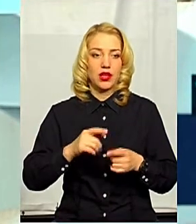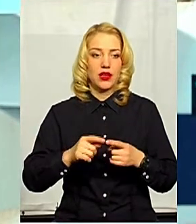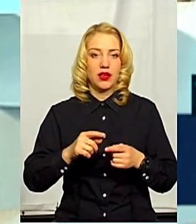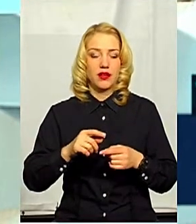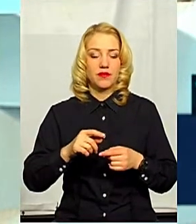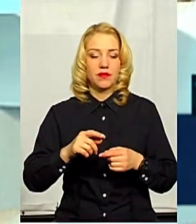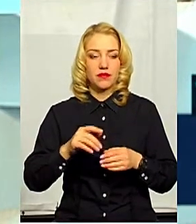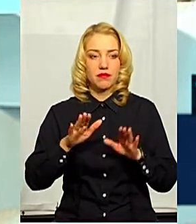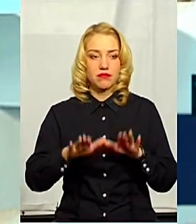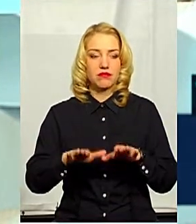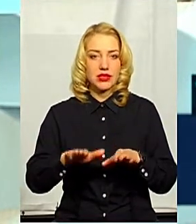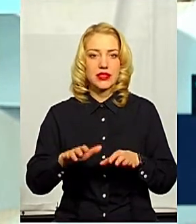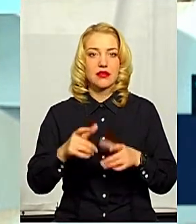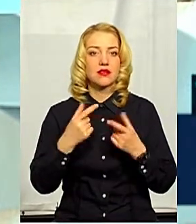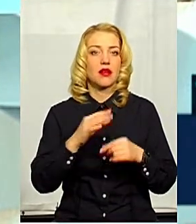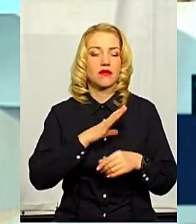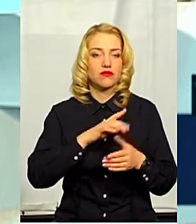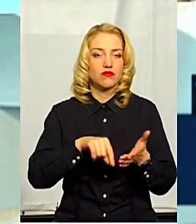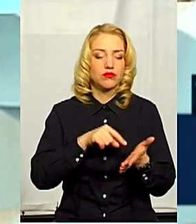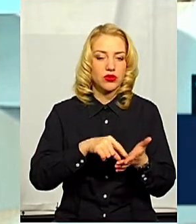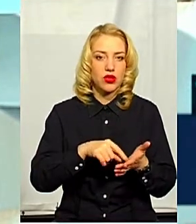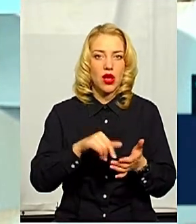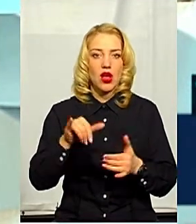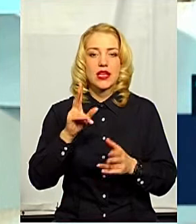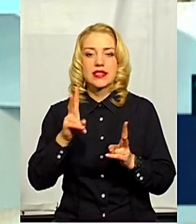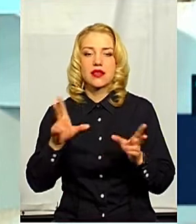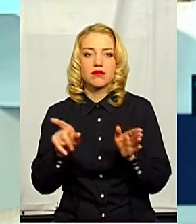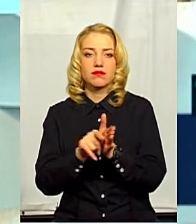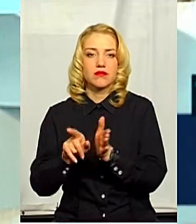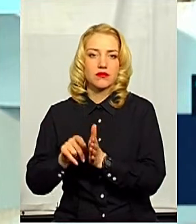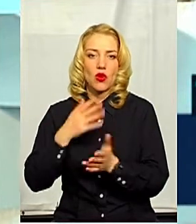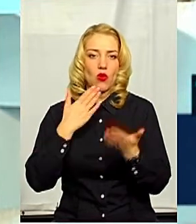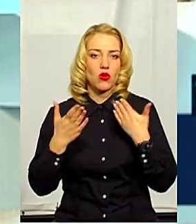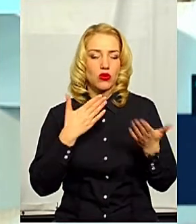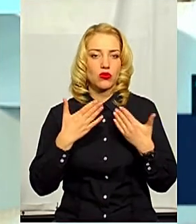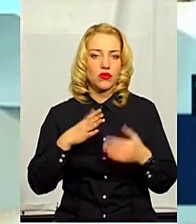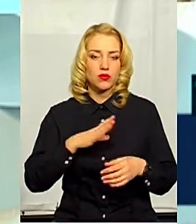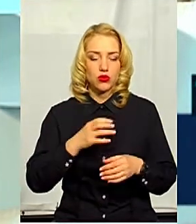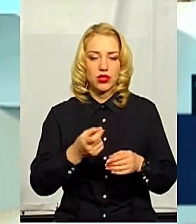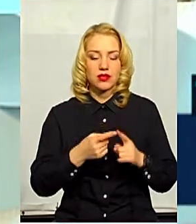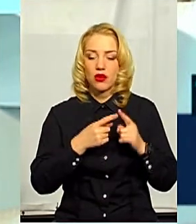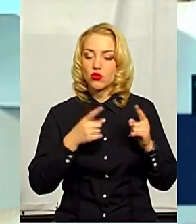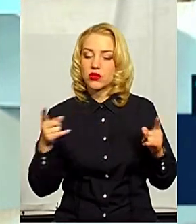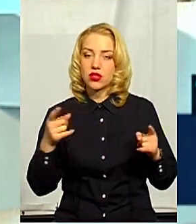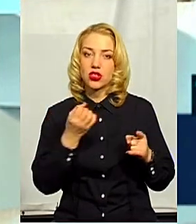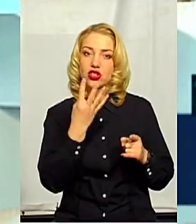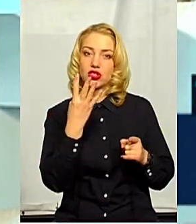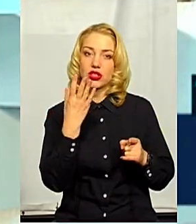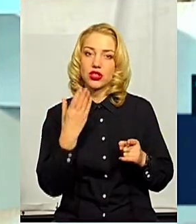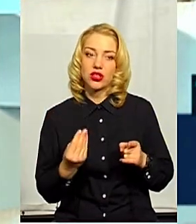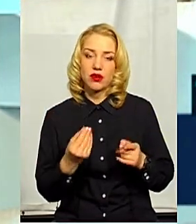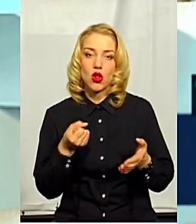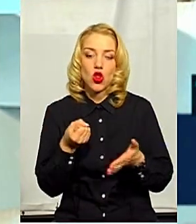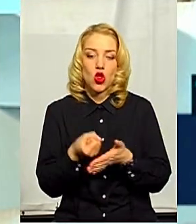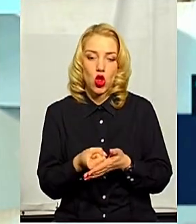місце перебування її, міграції, з ким вона контактувала за останніх 14 днів до початку